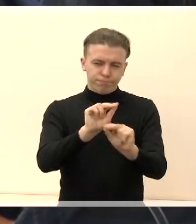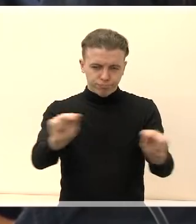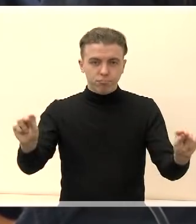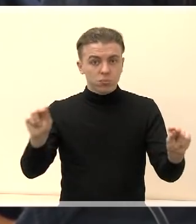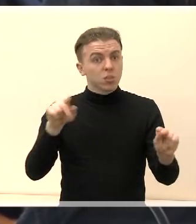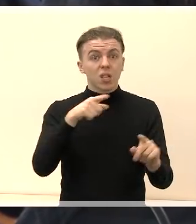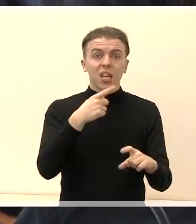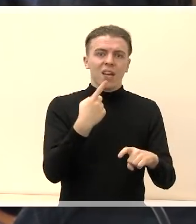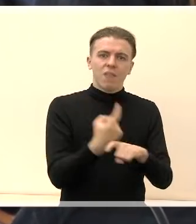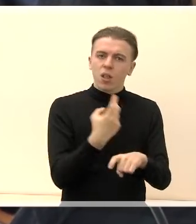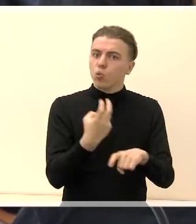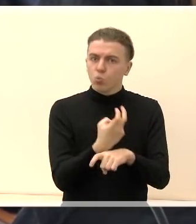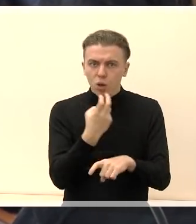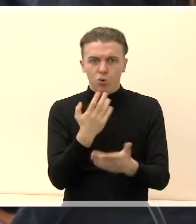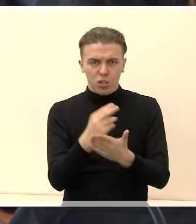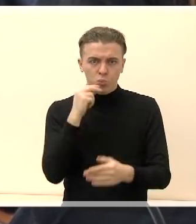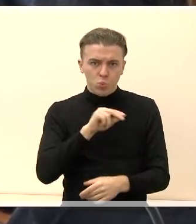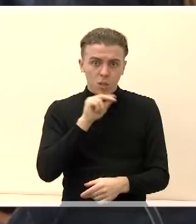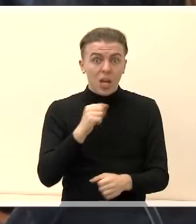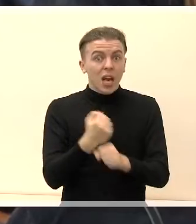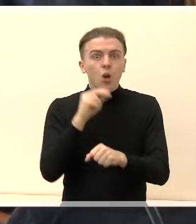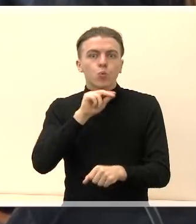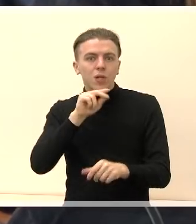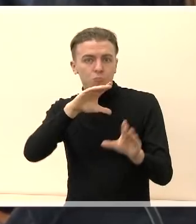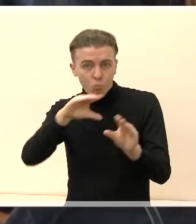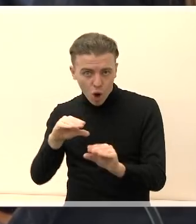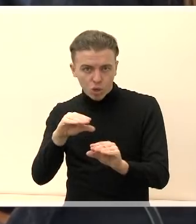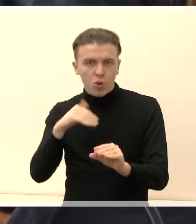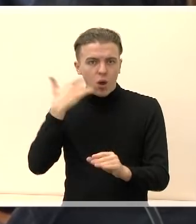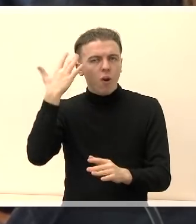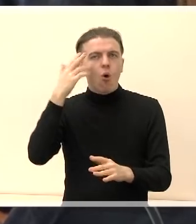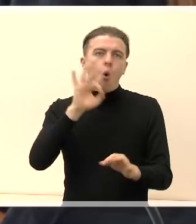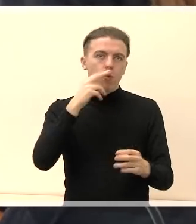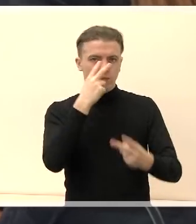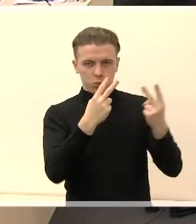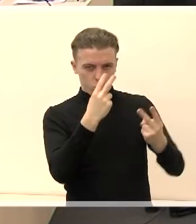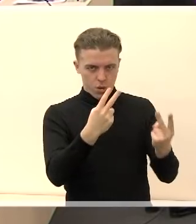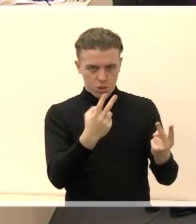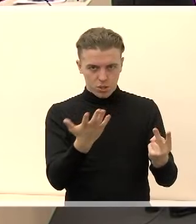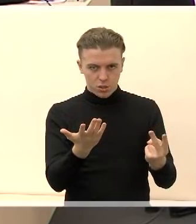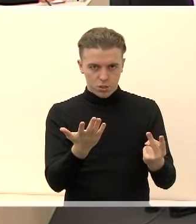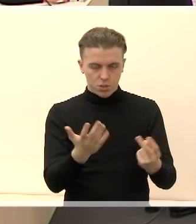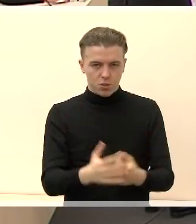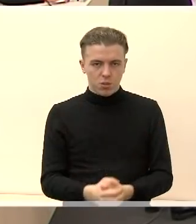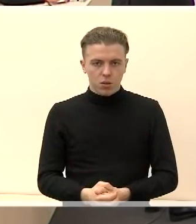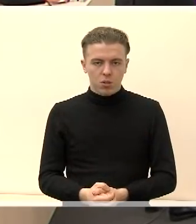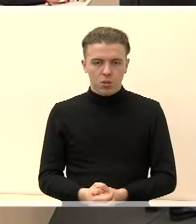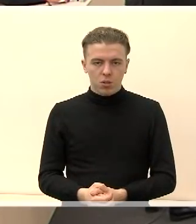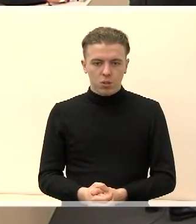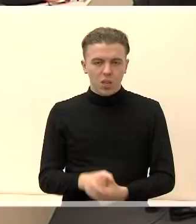ne viena ar ne du kartus teisti, tai mažinkit nusikaustamumą, o paskui galvokit apie tą vizualinę reikšmį. Dėkui. Viktoria